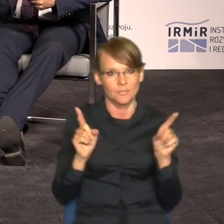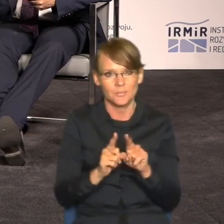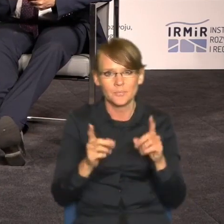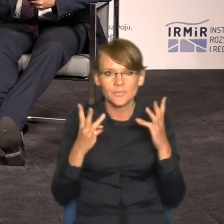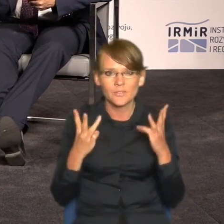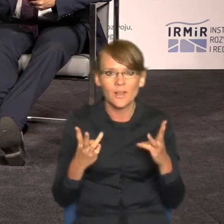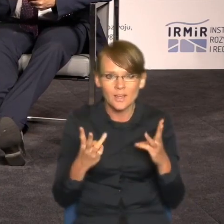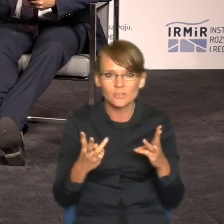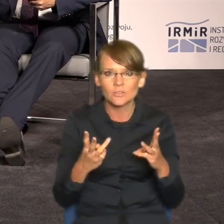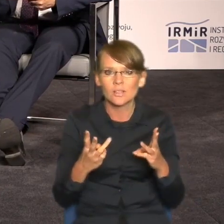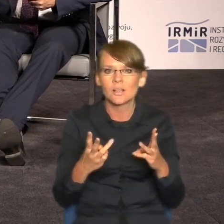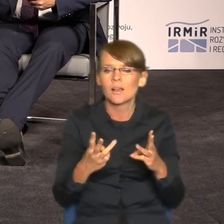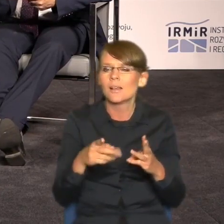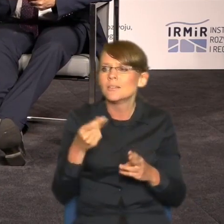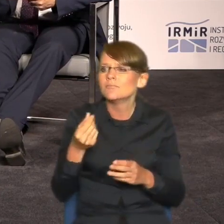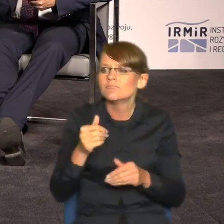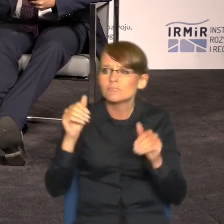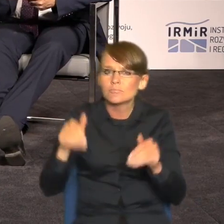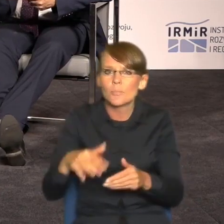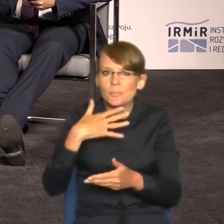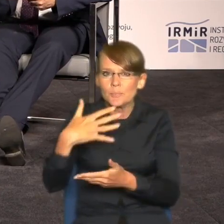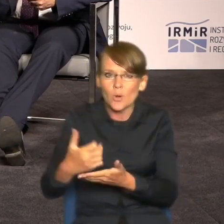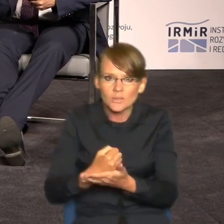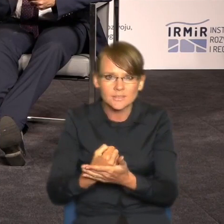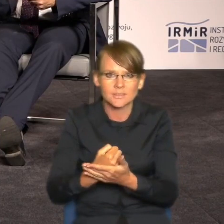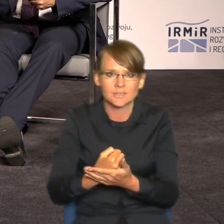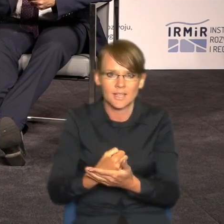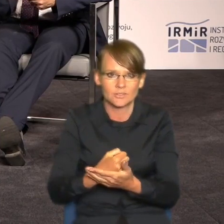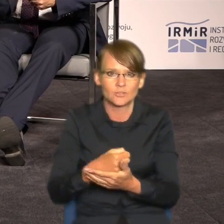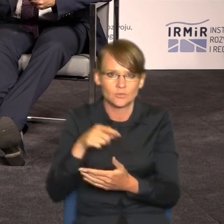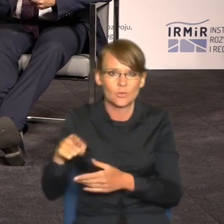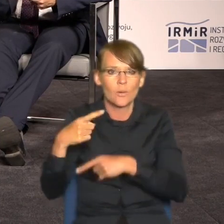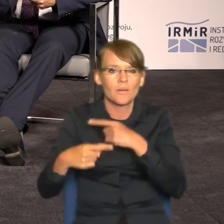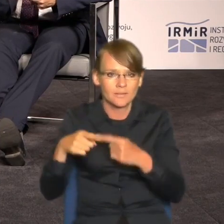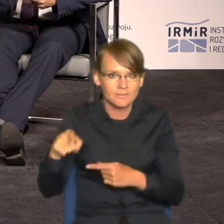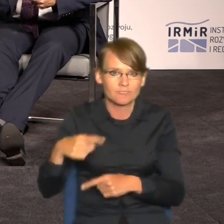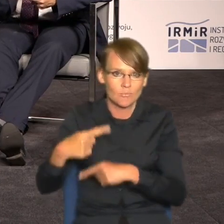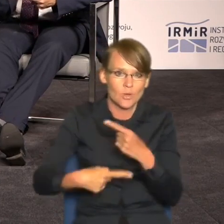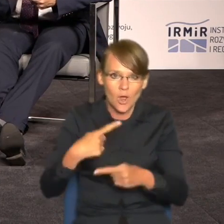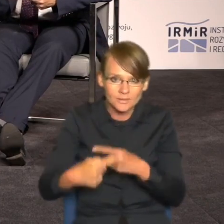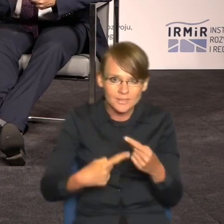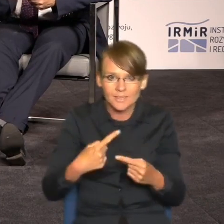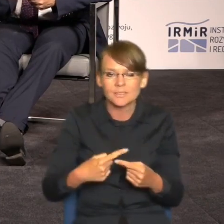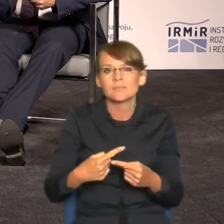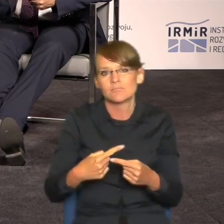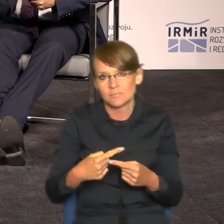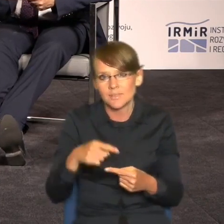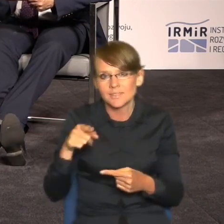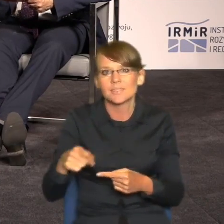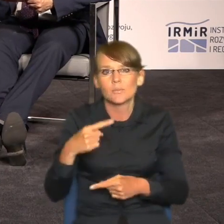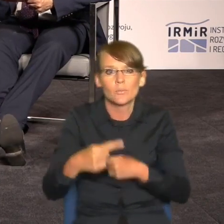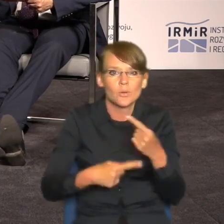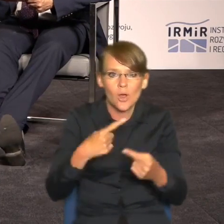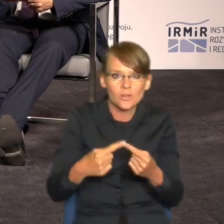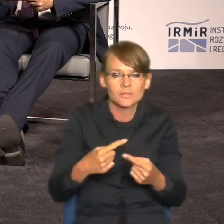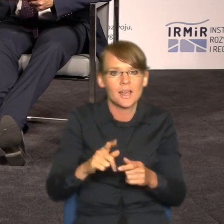można pozyskać w ramach tego procesu na ten proces i które ten proces w jakiś